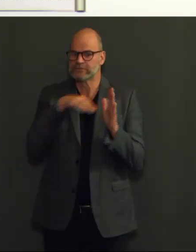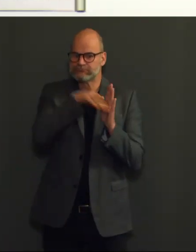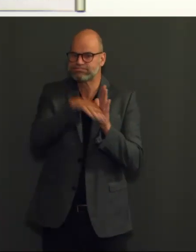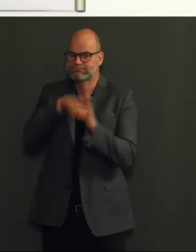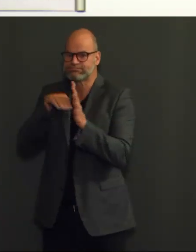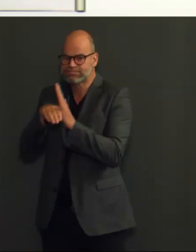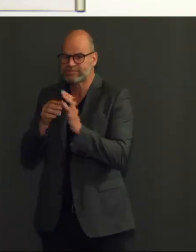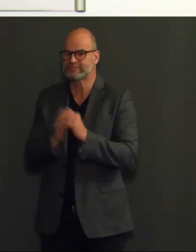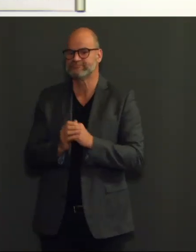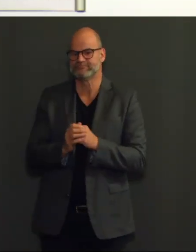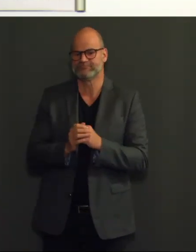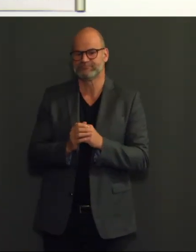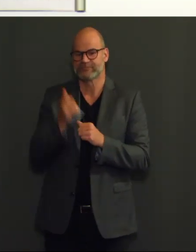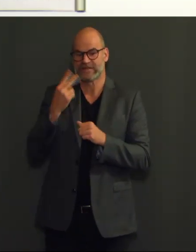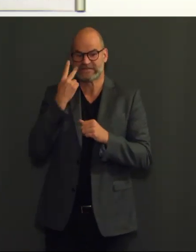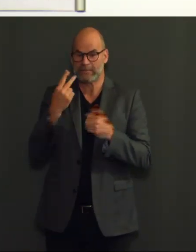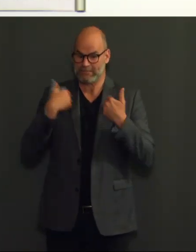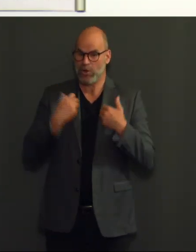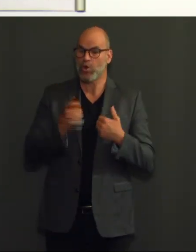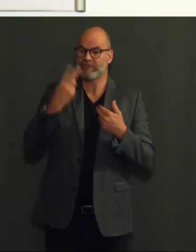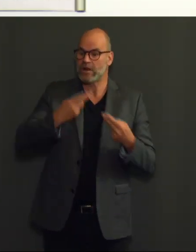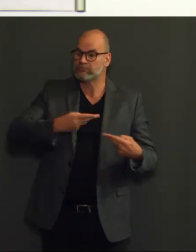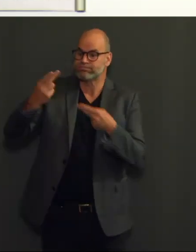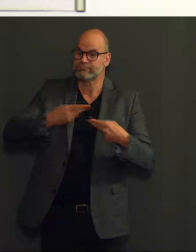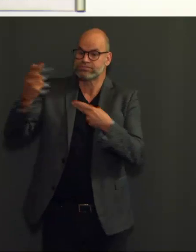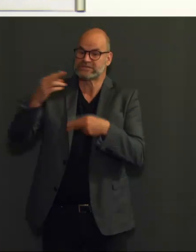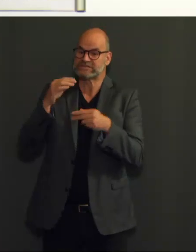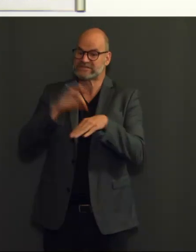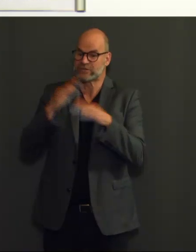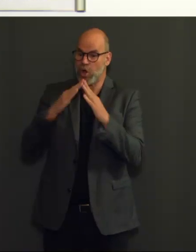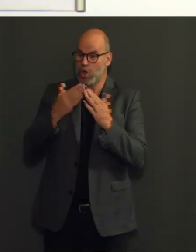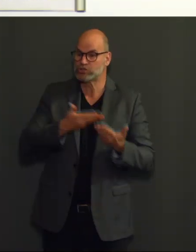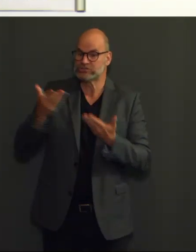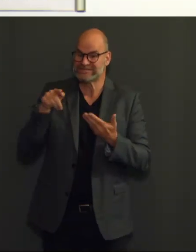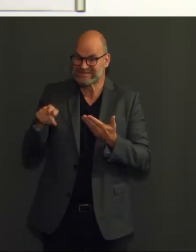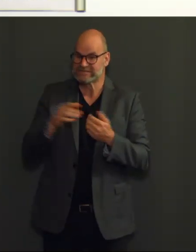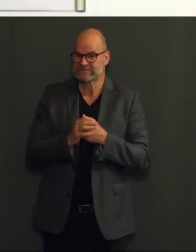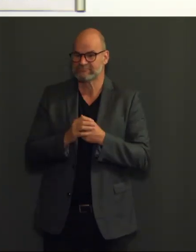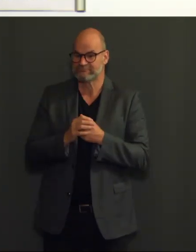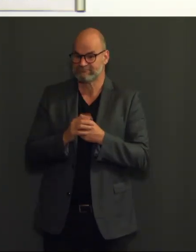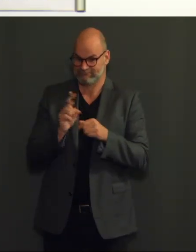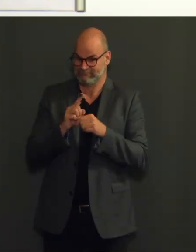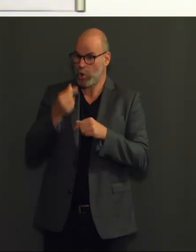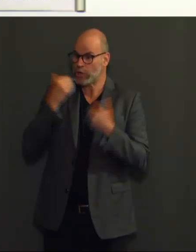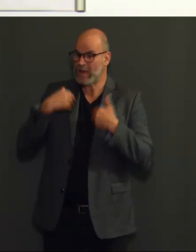door COVID-19. Deze zijn dankzij de vaccinaties van de ouderen enorm gedaald.